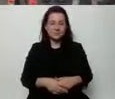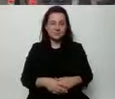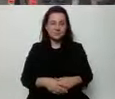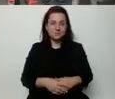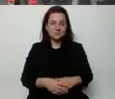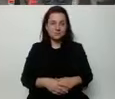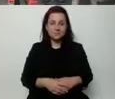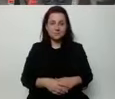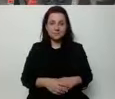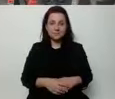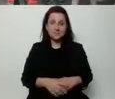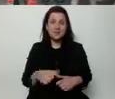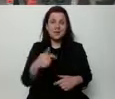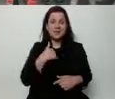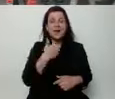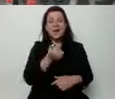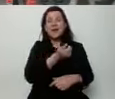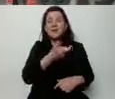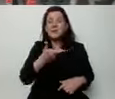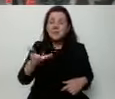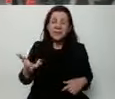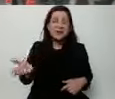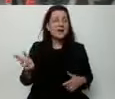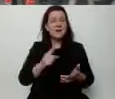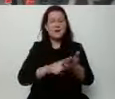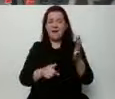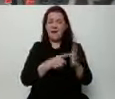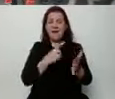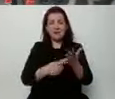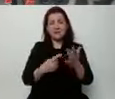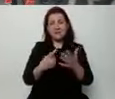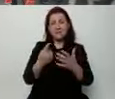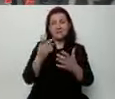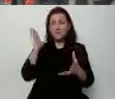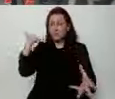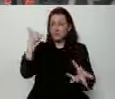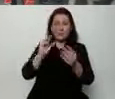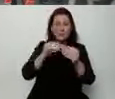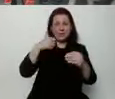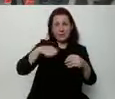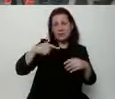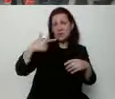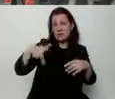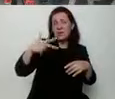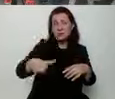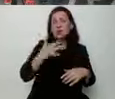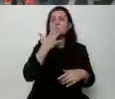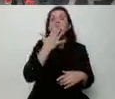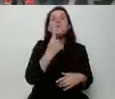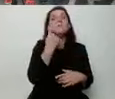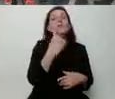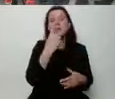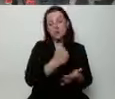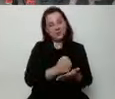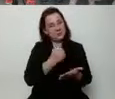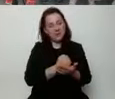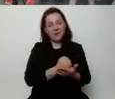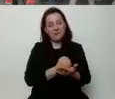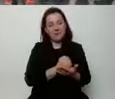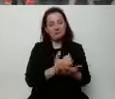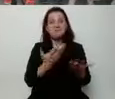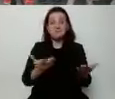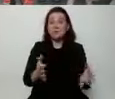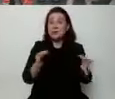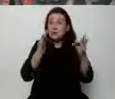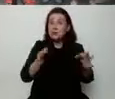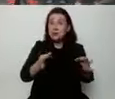Ja wielokrotnie, szanowni państwo, przez te ostatnie tygodnie mówiłem o jednym, że dzisiaj przed